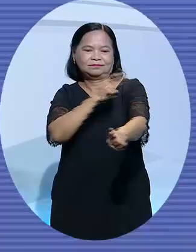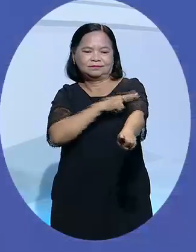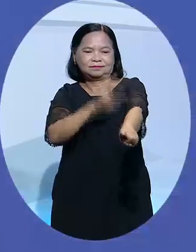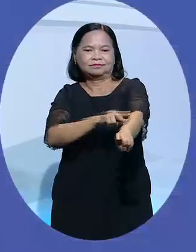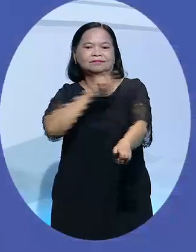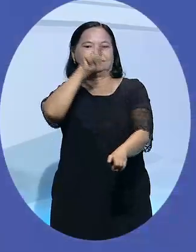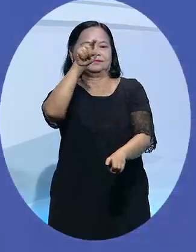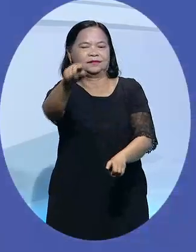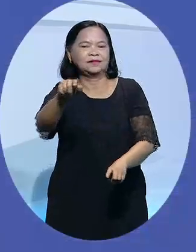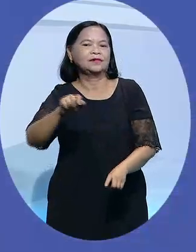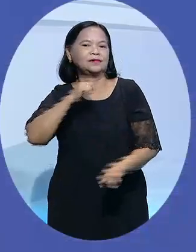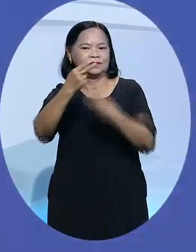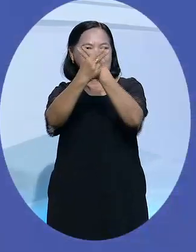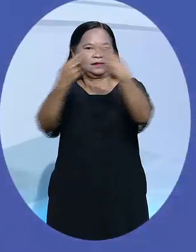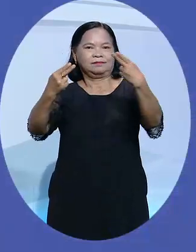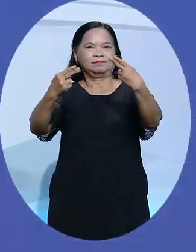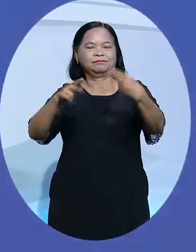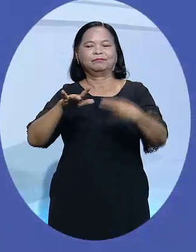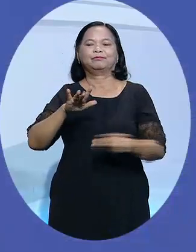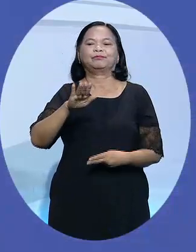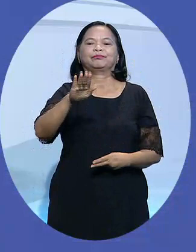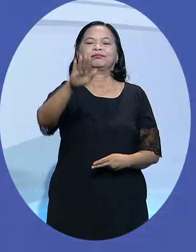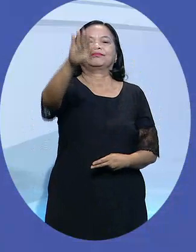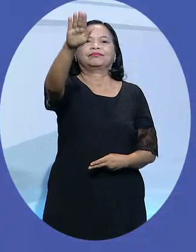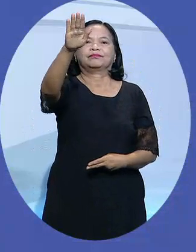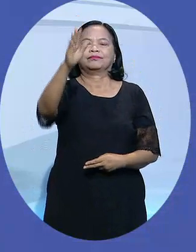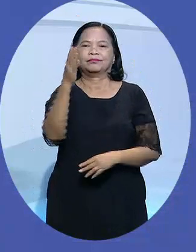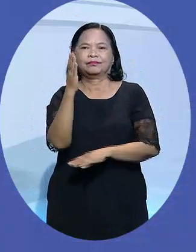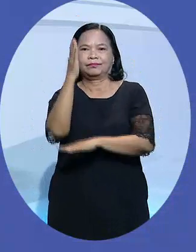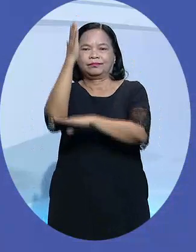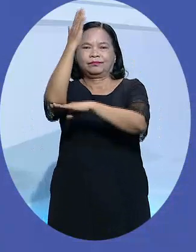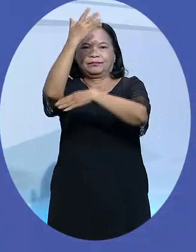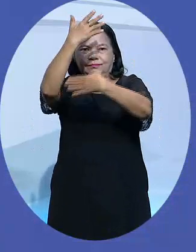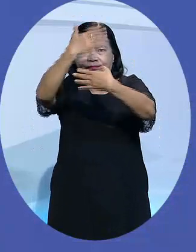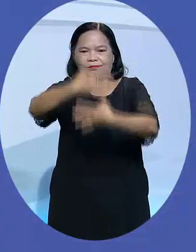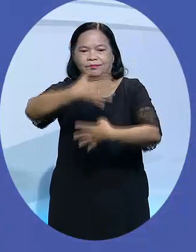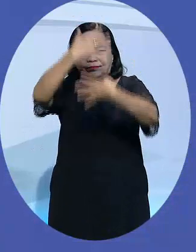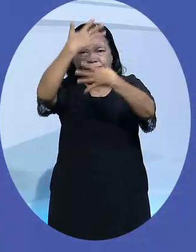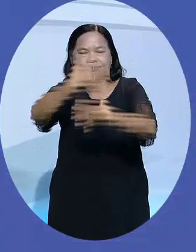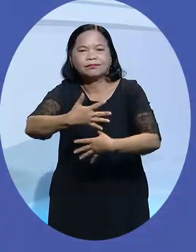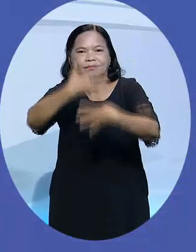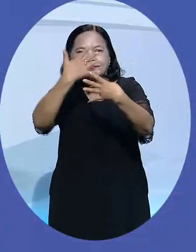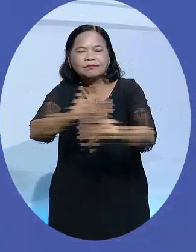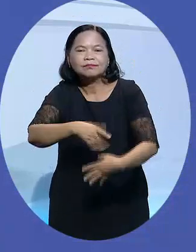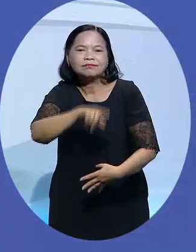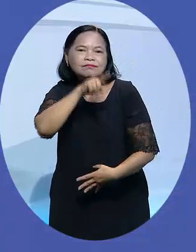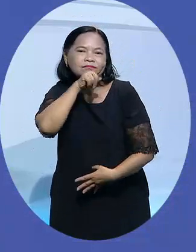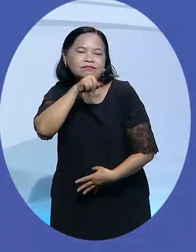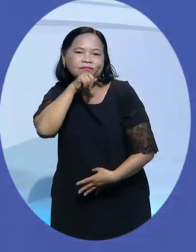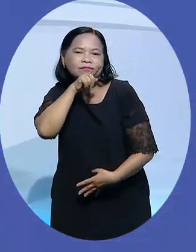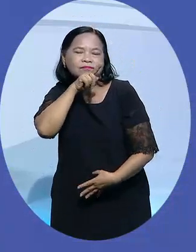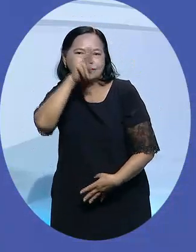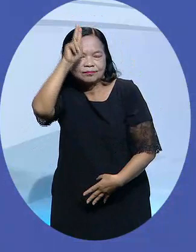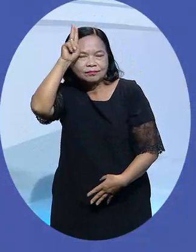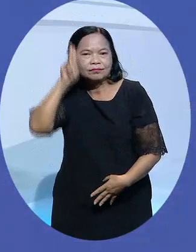Ukraine và thiết lập dùng cấm bay. Phát biểu trên truyền hình, Thủ tướng Scholz phát biểu, Berlin sẽ không đụng đến lĩnh vực quân sự